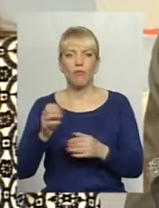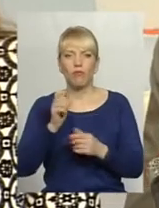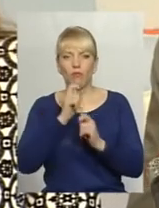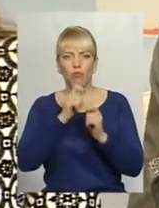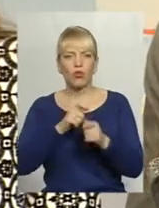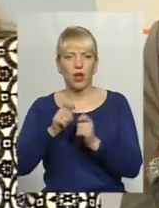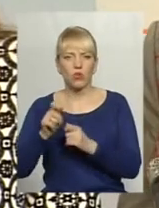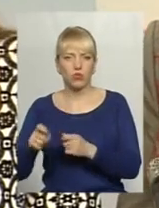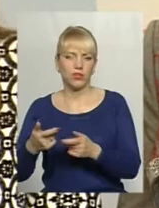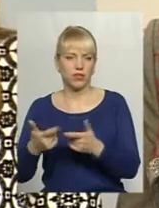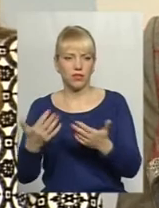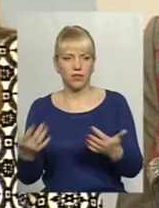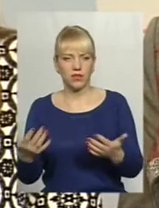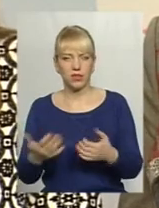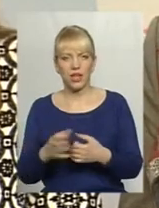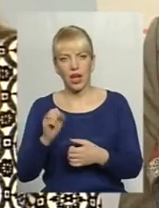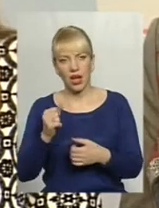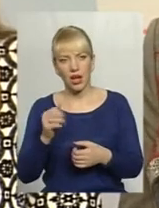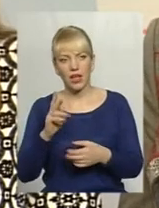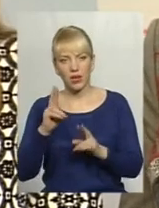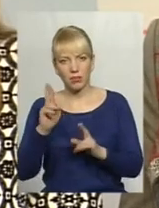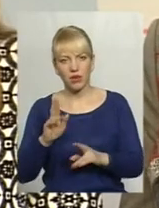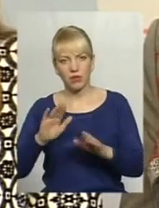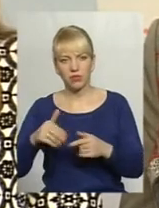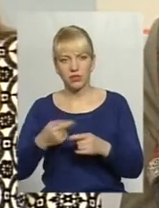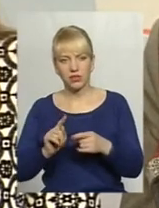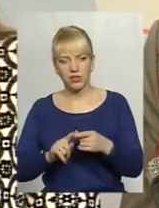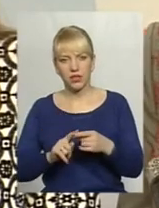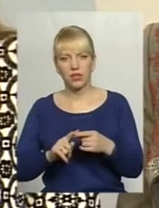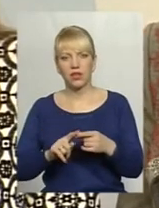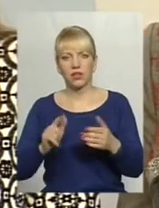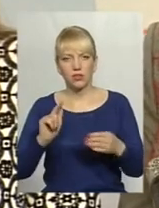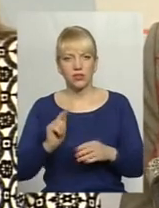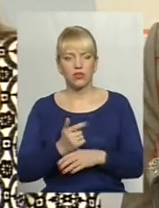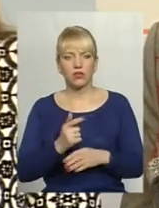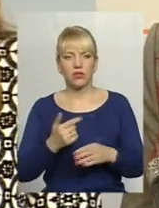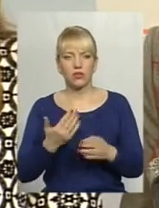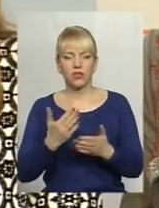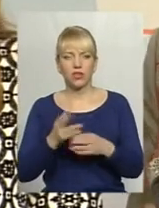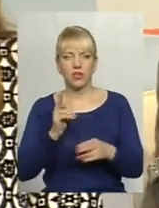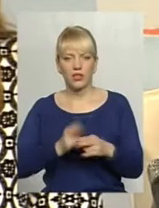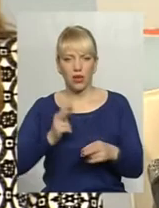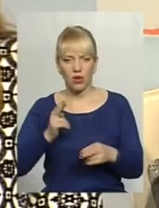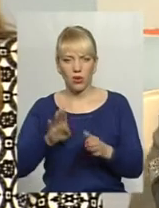подібних речей. Але, як правило, після цієї фази наступає знову загострення,